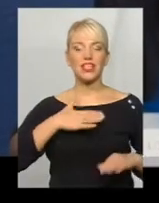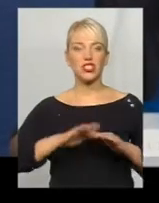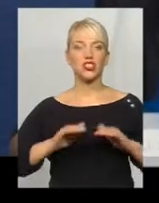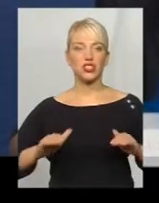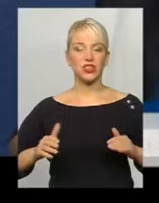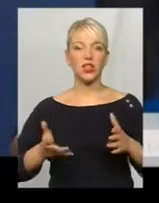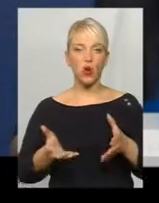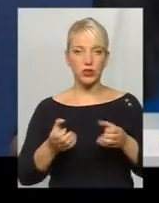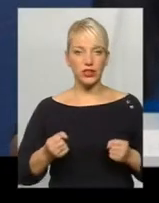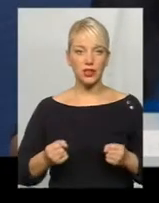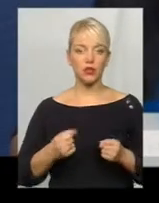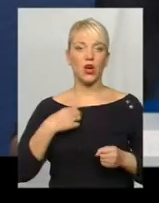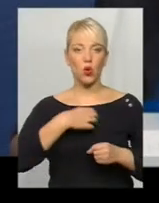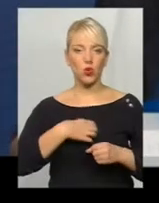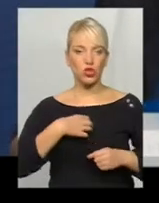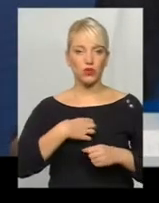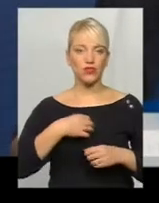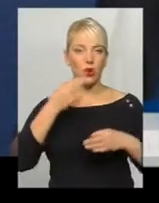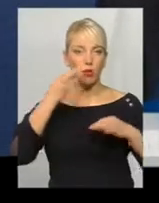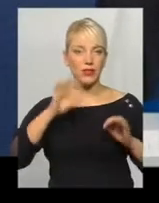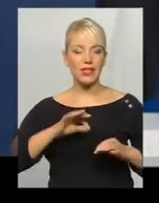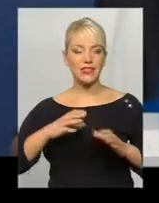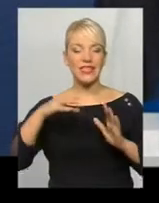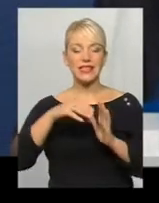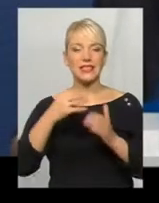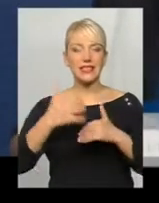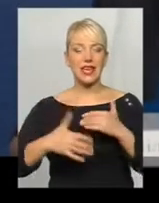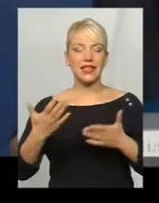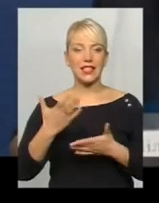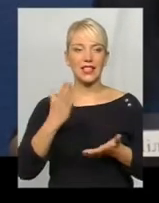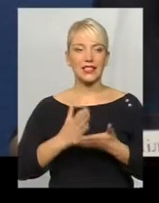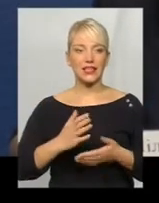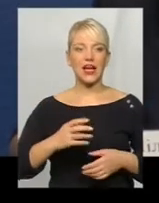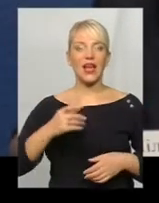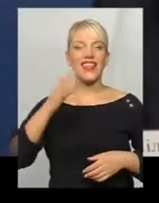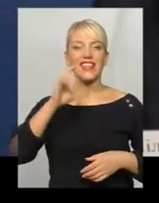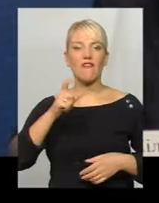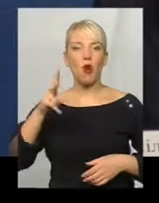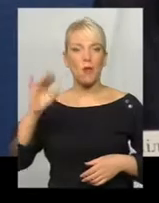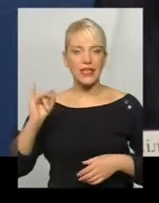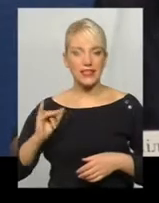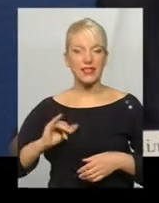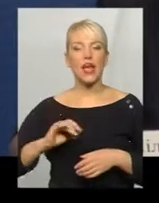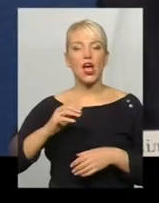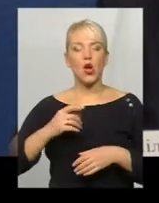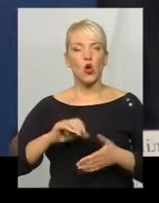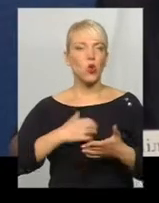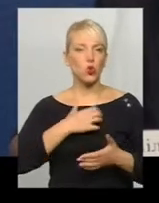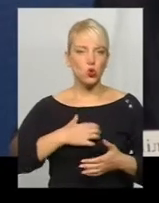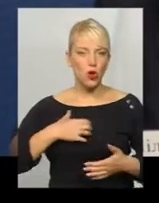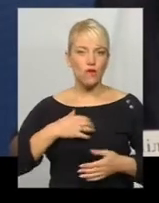отримали ключові компетентності, серед яких є європейські ключові компетентності, і могли